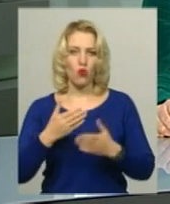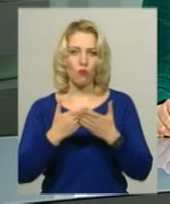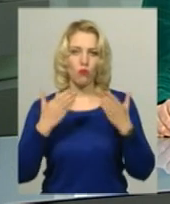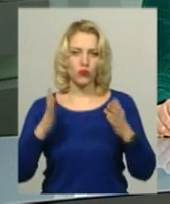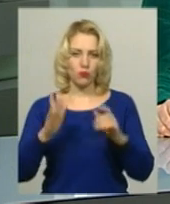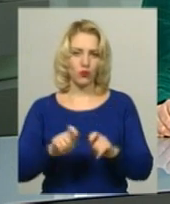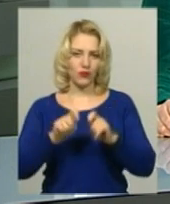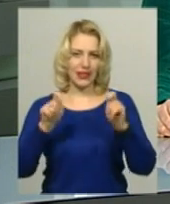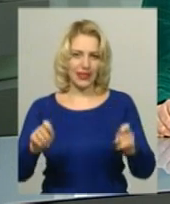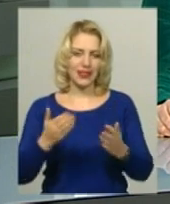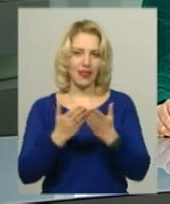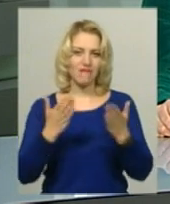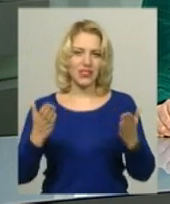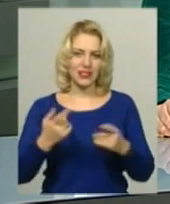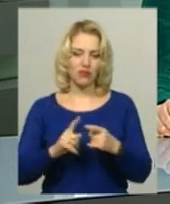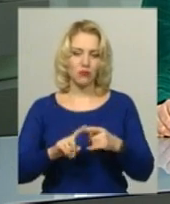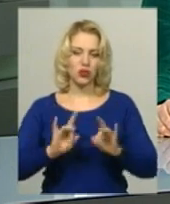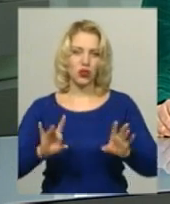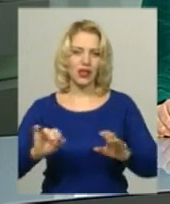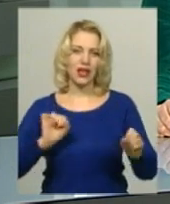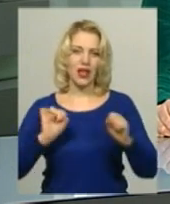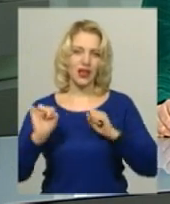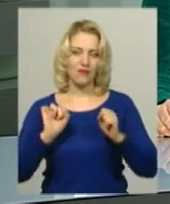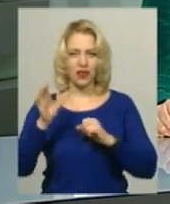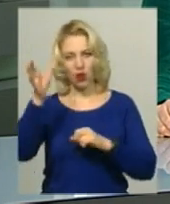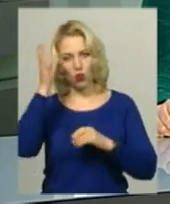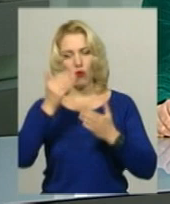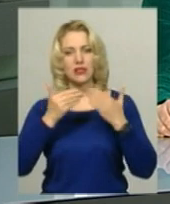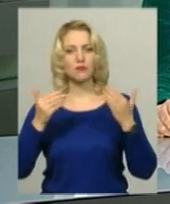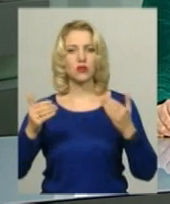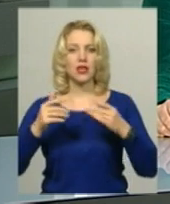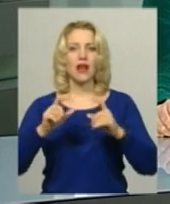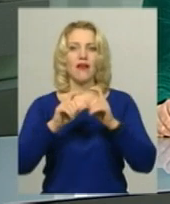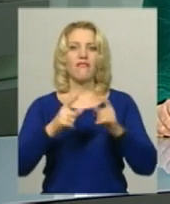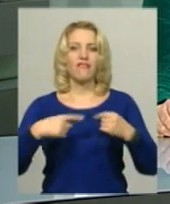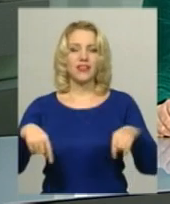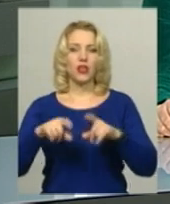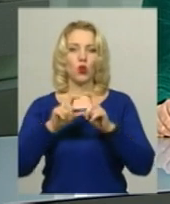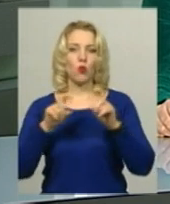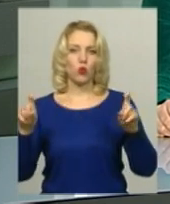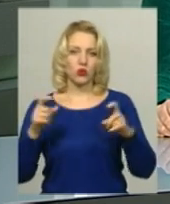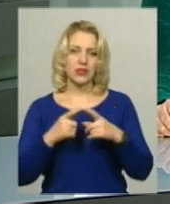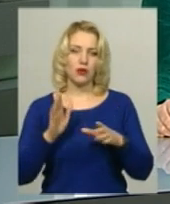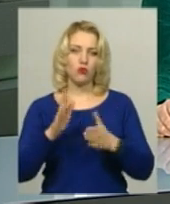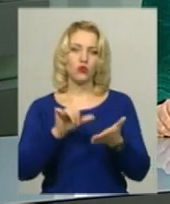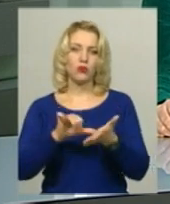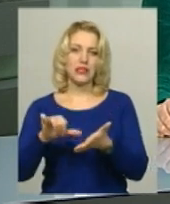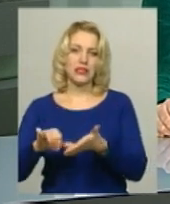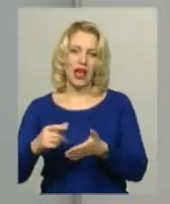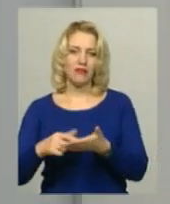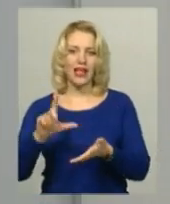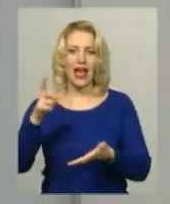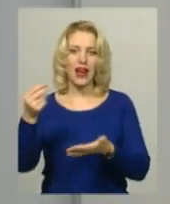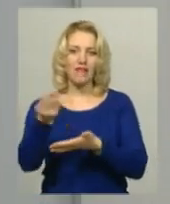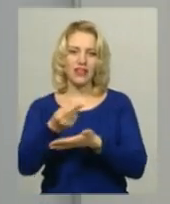виставку. Про це розповідає керівник науково-експозиційного відділу музею Марія Фролова. За її словами, будуть представлені графічні